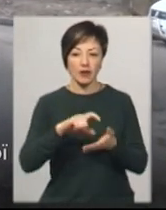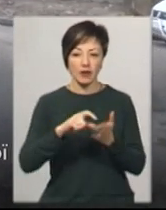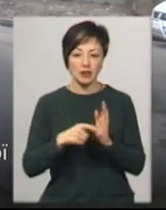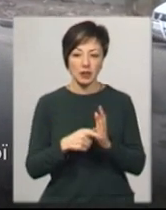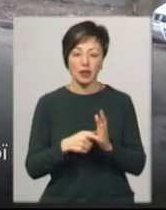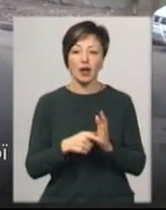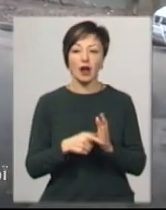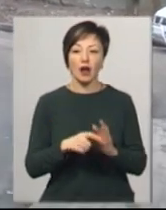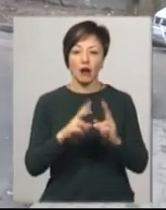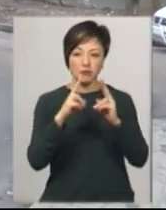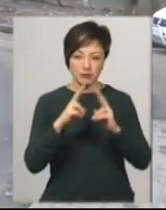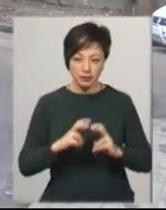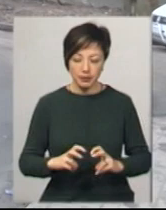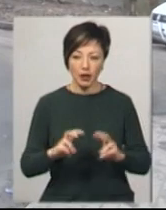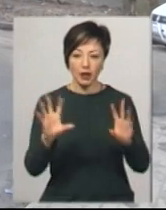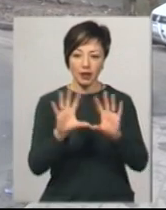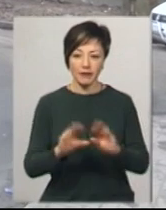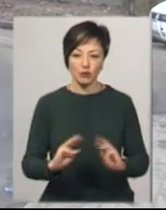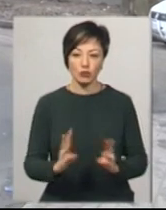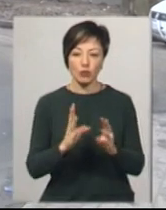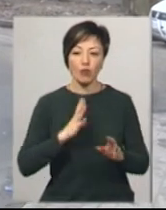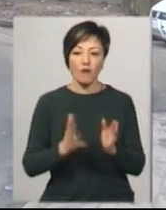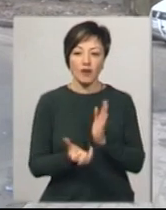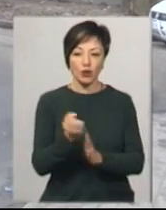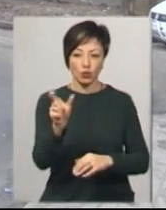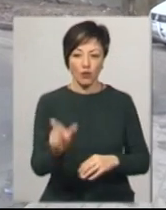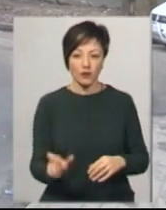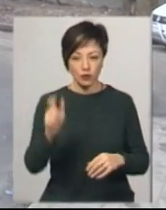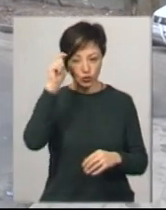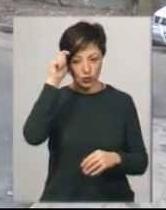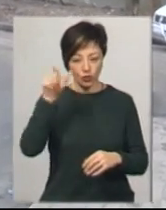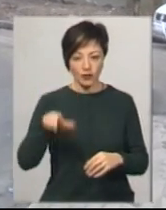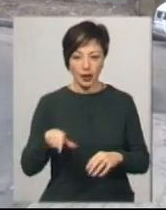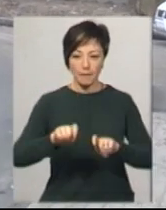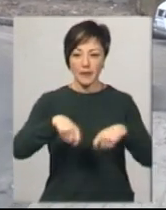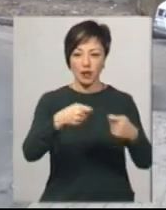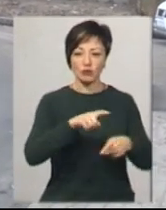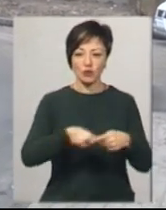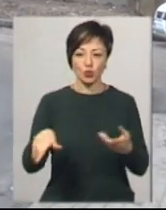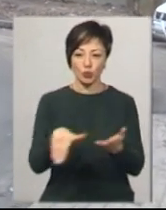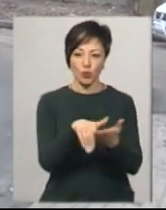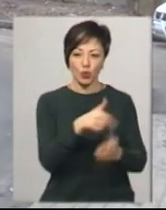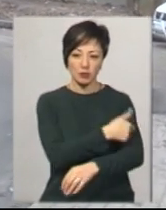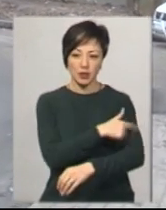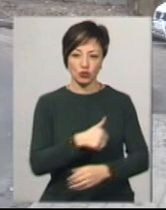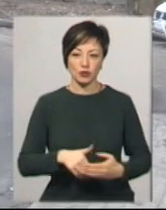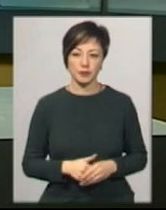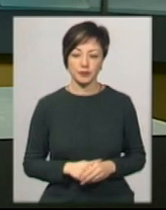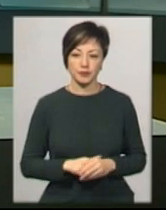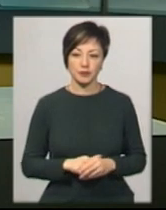розвідки та в ході ліквідації пожежі було врятовано одну особу і передано його швидкій медичній допомозі.